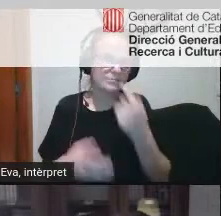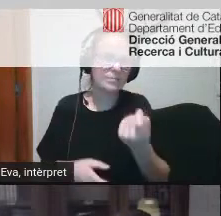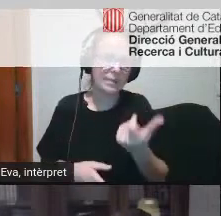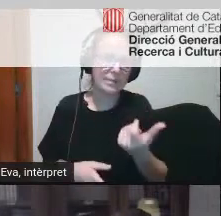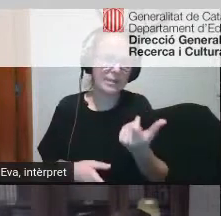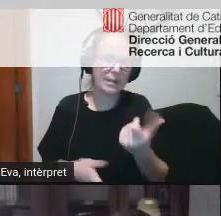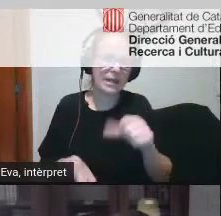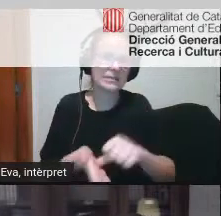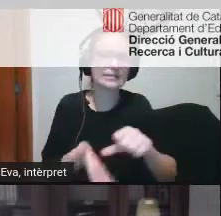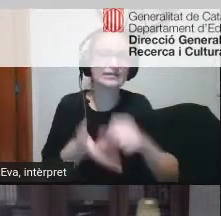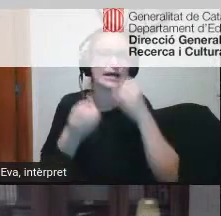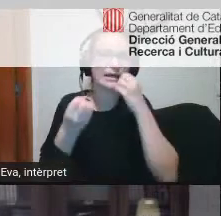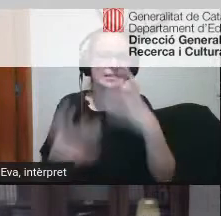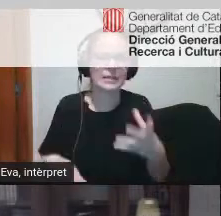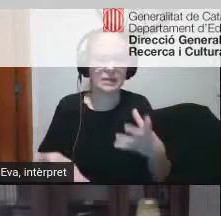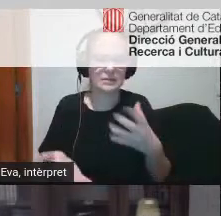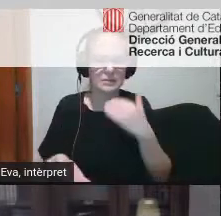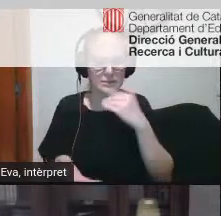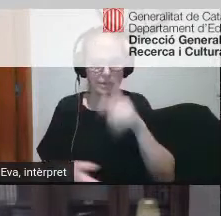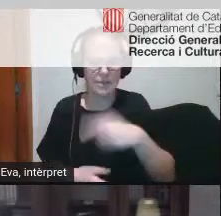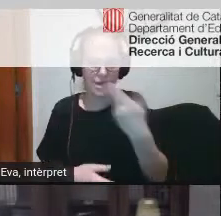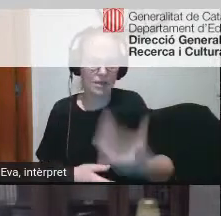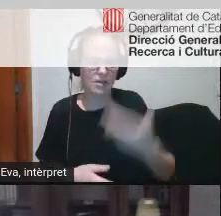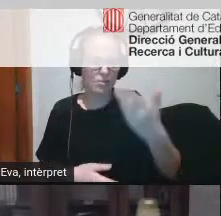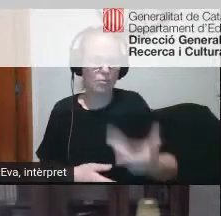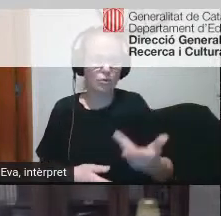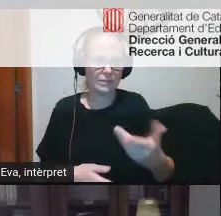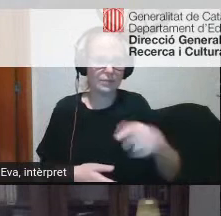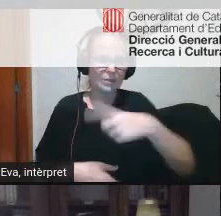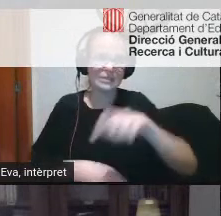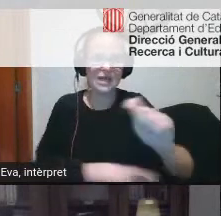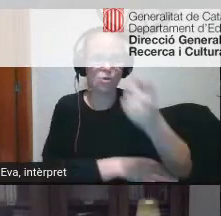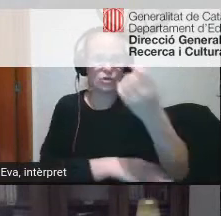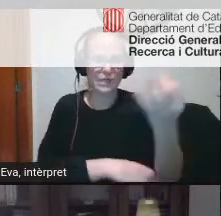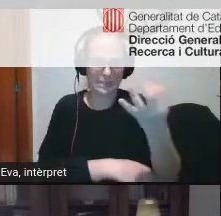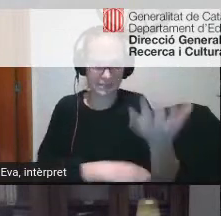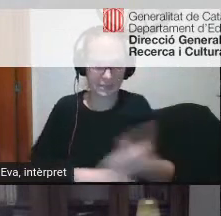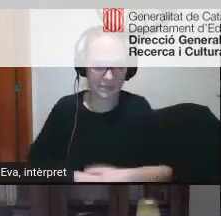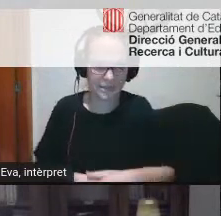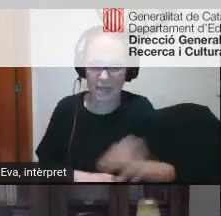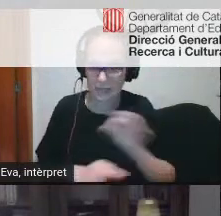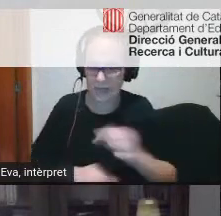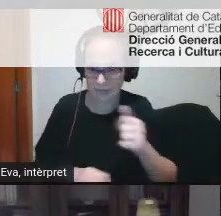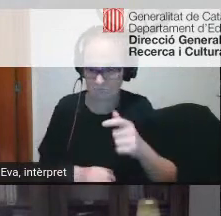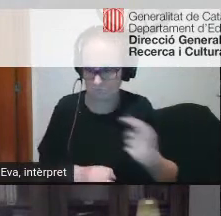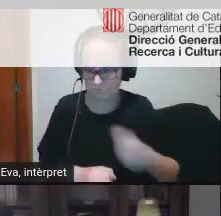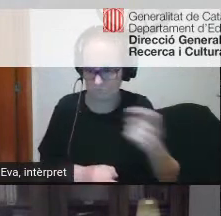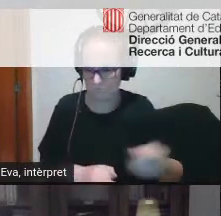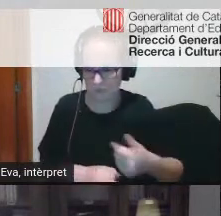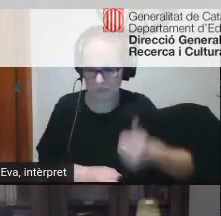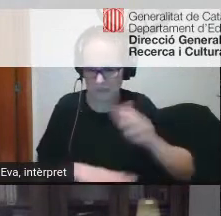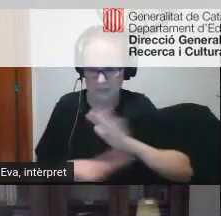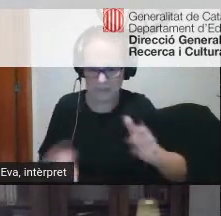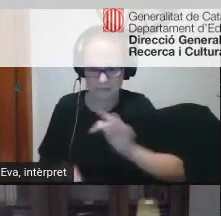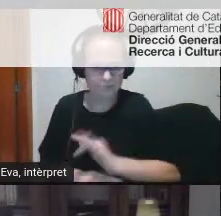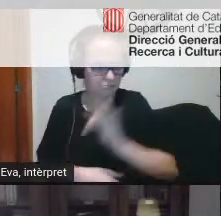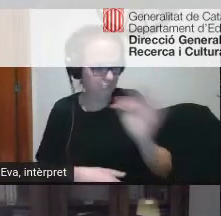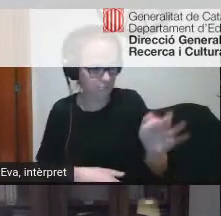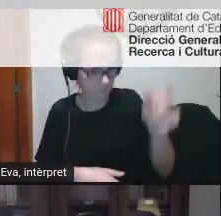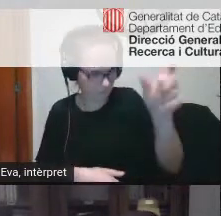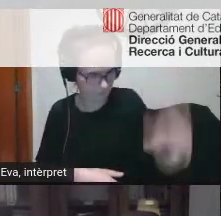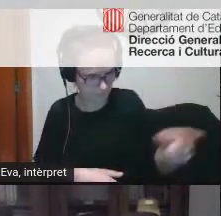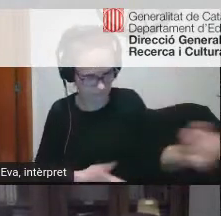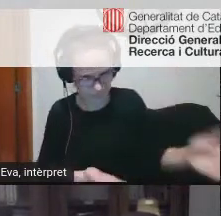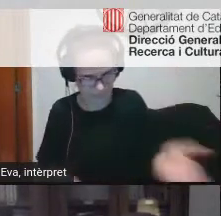on està el centre també és important evidentment saber on heu arribat i res no m'enrotllo més et donem la paraula i